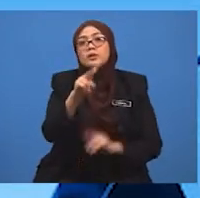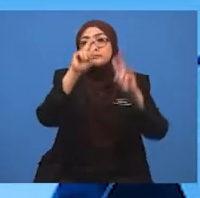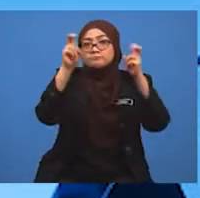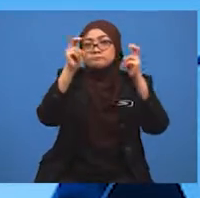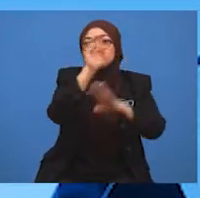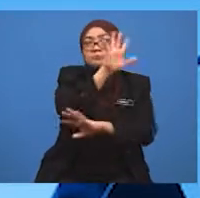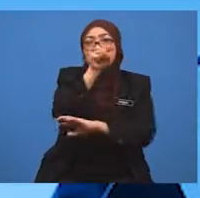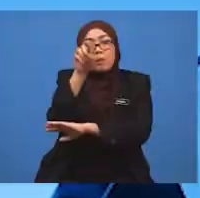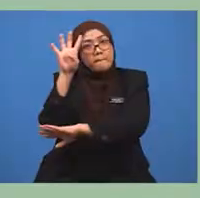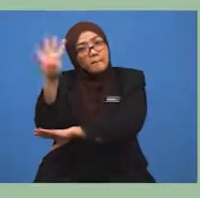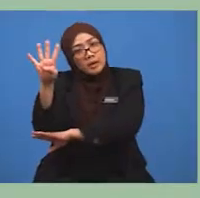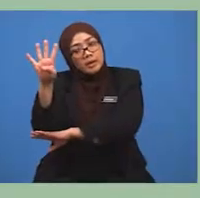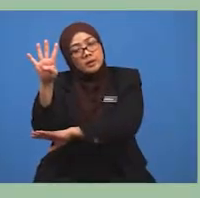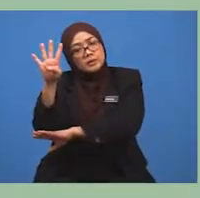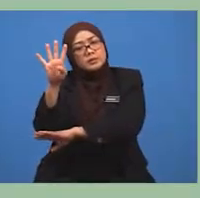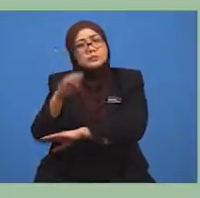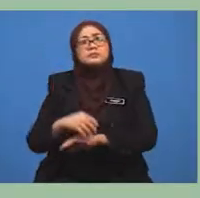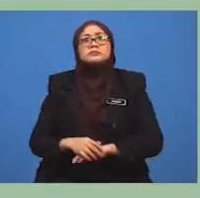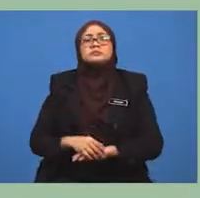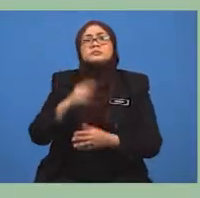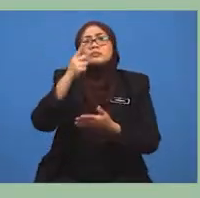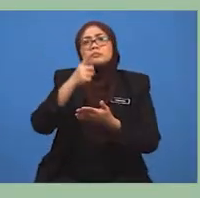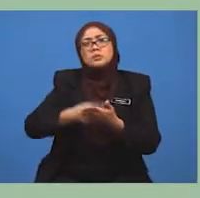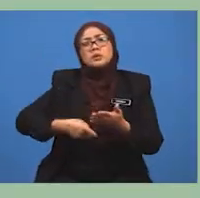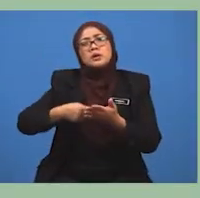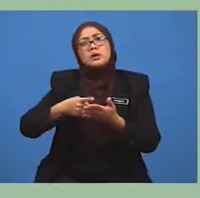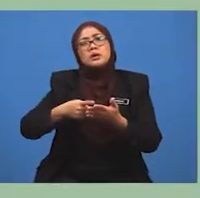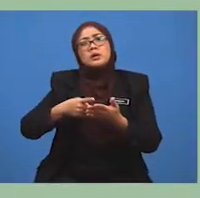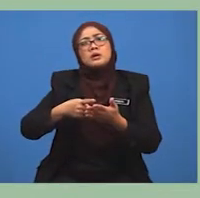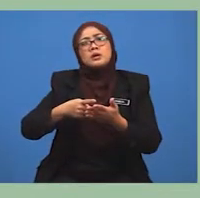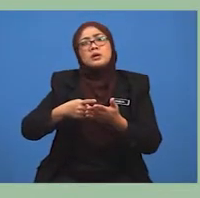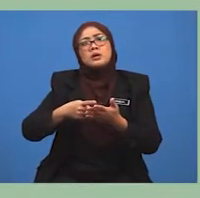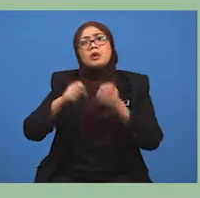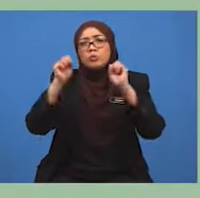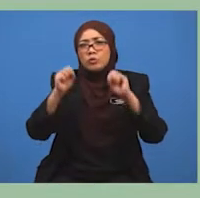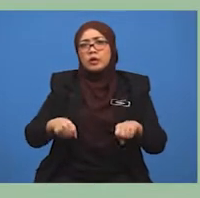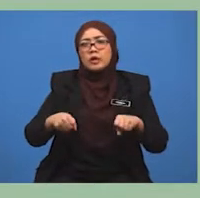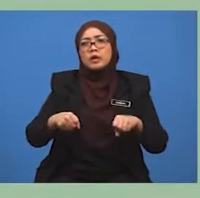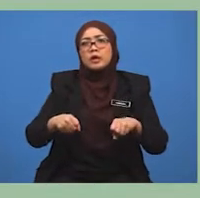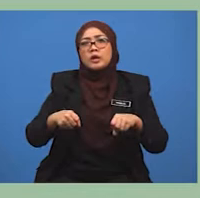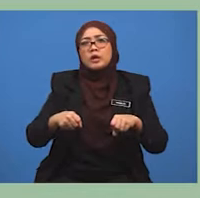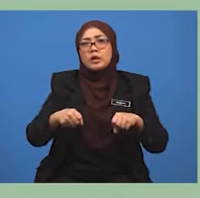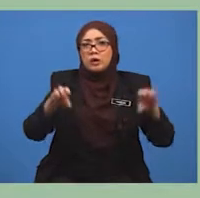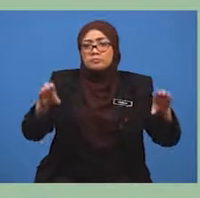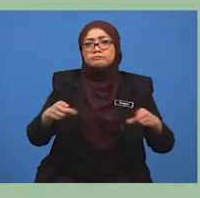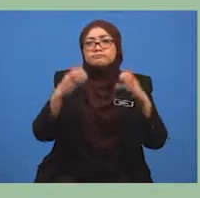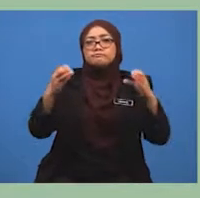.4 iaitu faktor-faktor yang mempengaruhi jaringan pengangkutan di Malaysia.